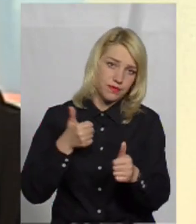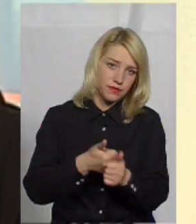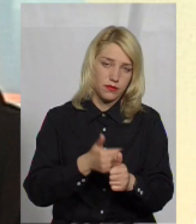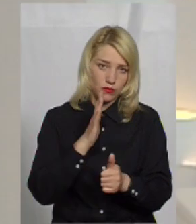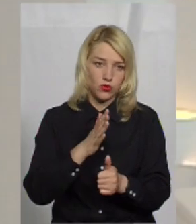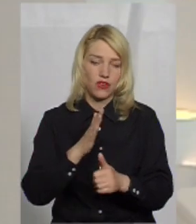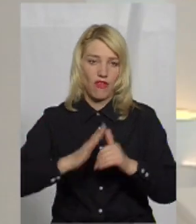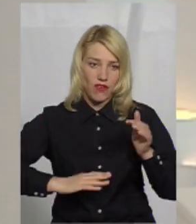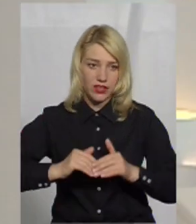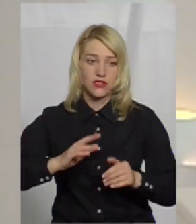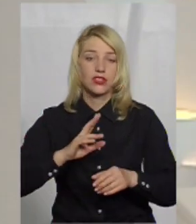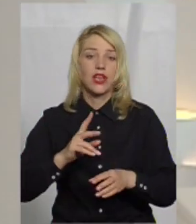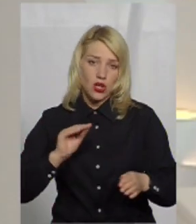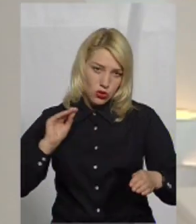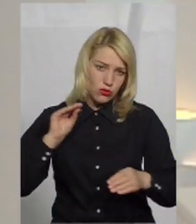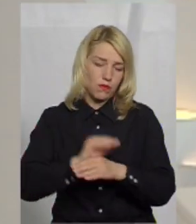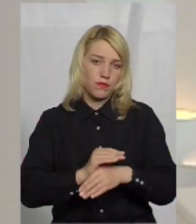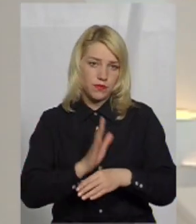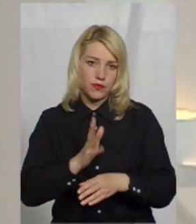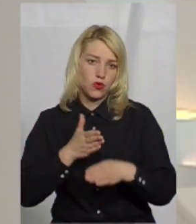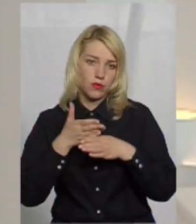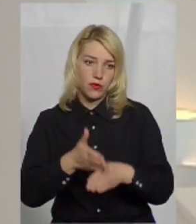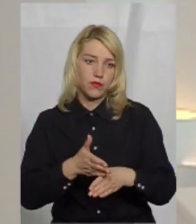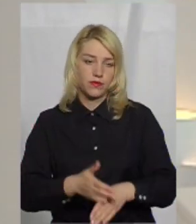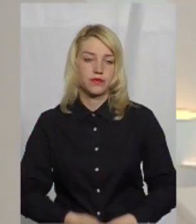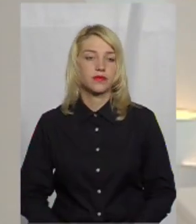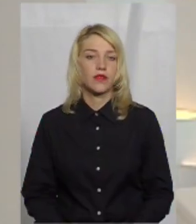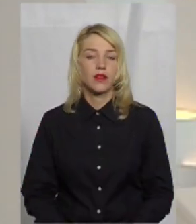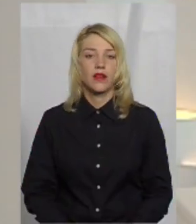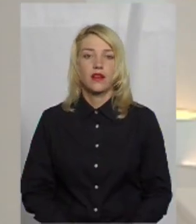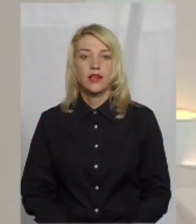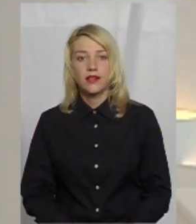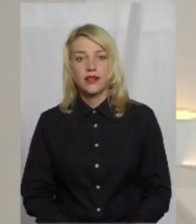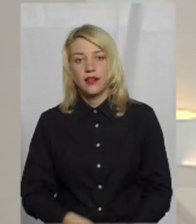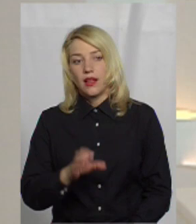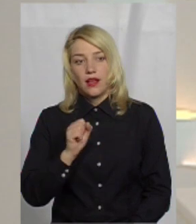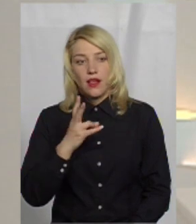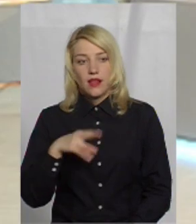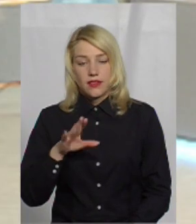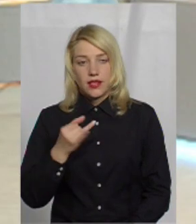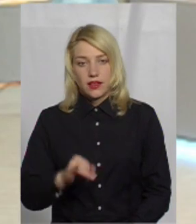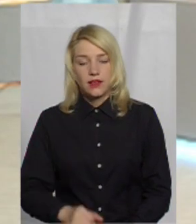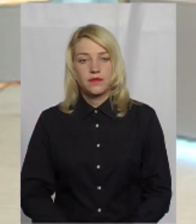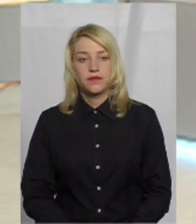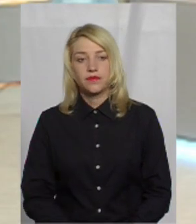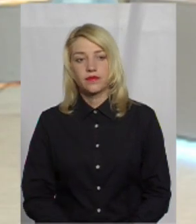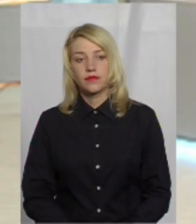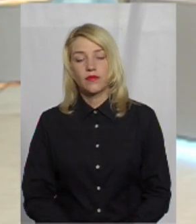зроблять фахову свою роботу. Пане Андрію, до тих